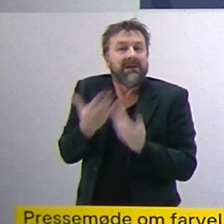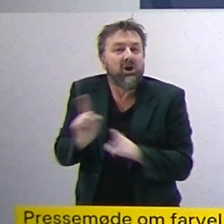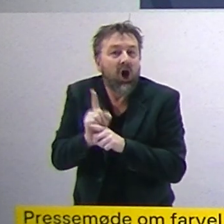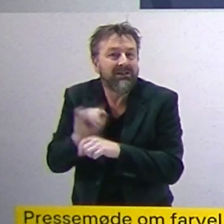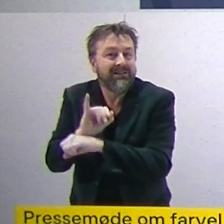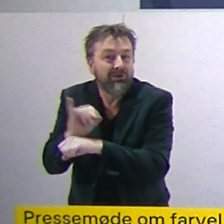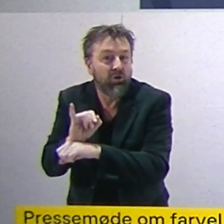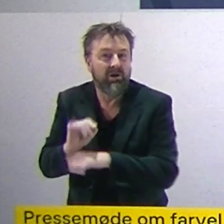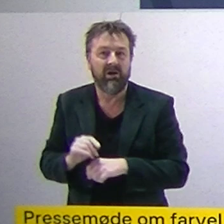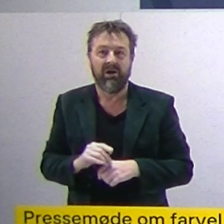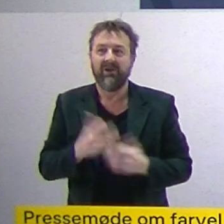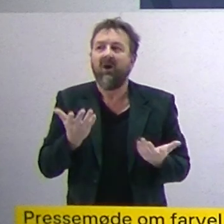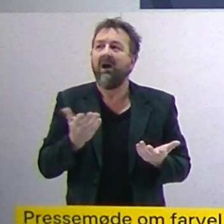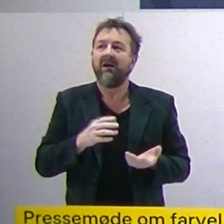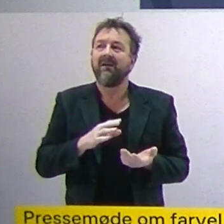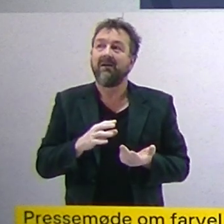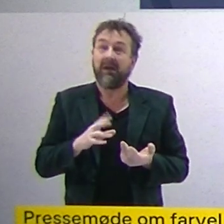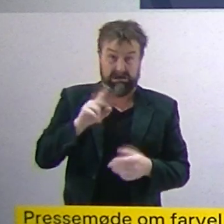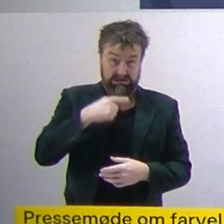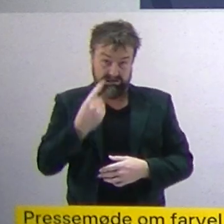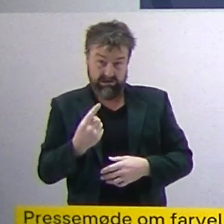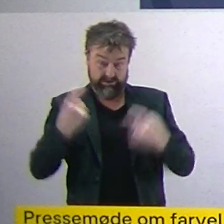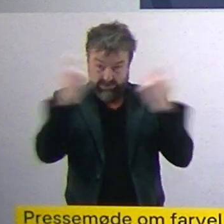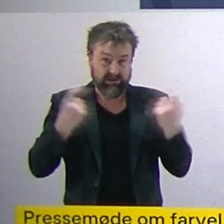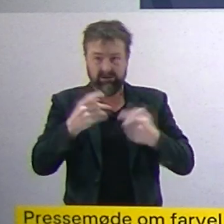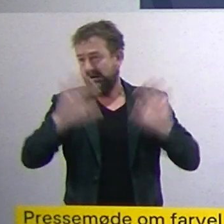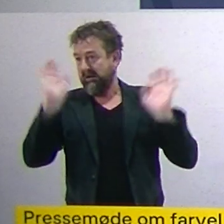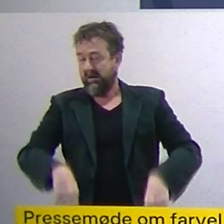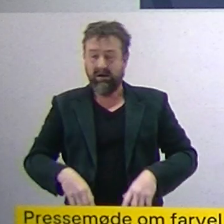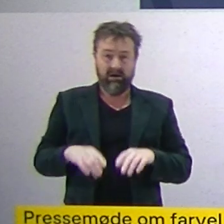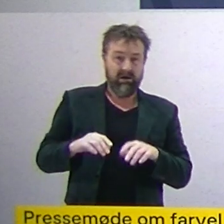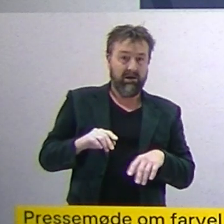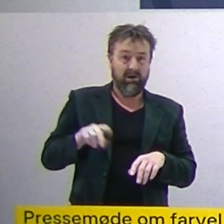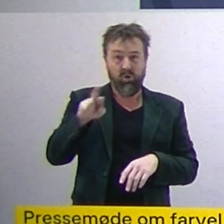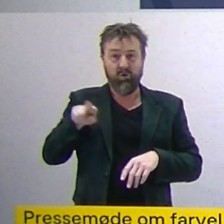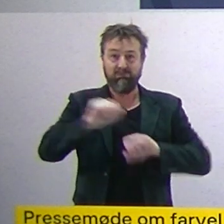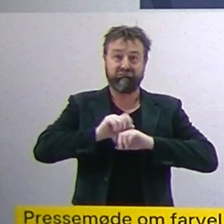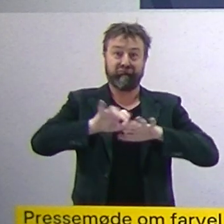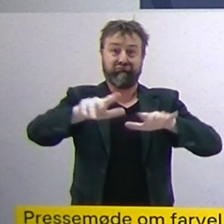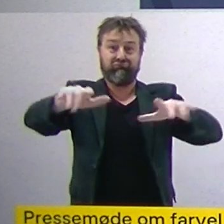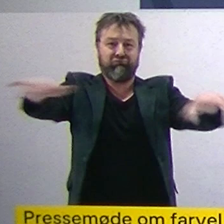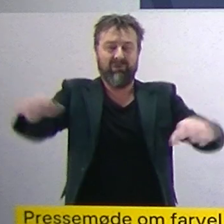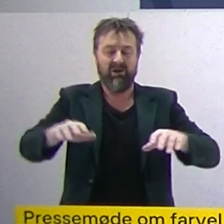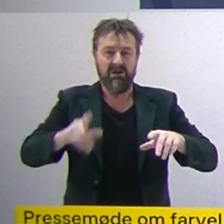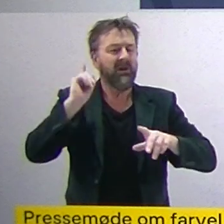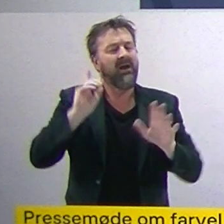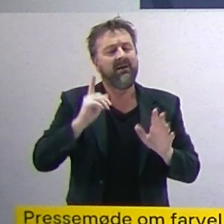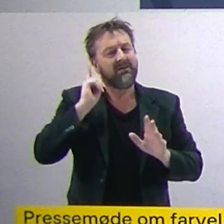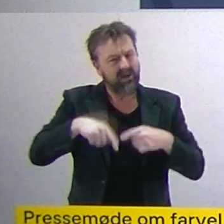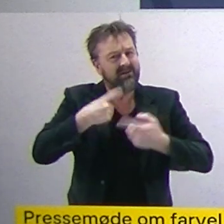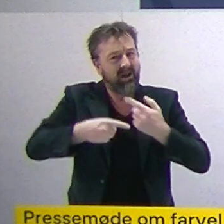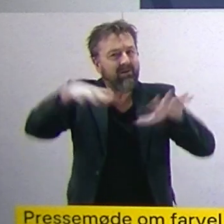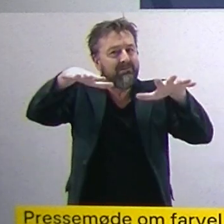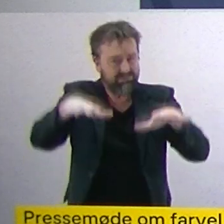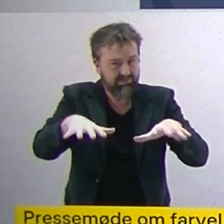fantastisk, at omikronen bare bulrer løst. Vi skal stadigvæk prøve at dæmme den så meget som muligt. Men vaccineimmuniteten giver